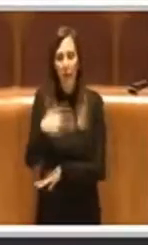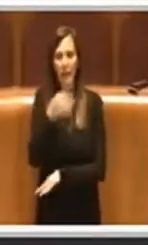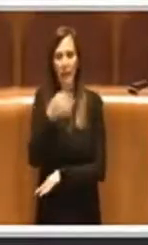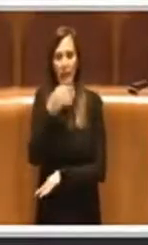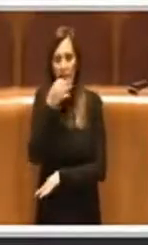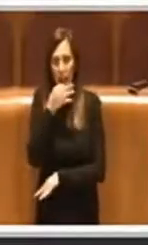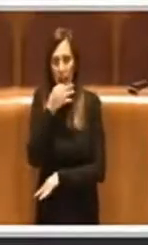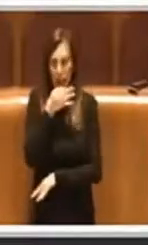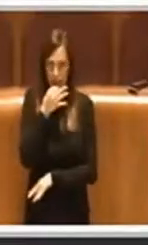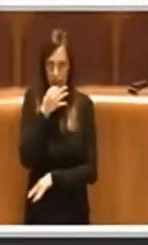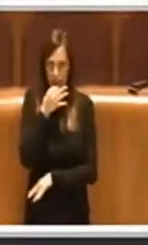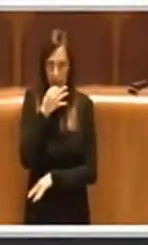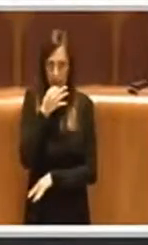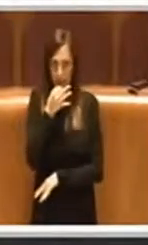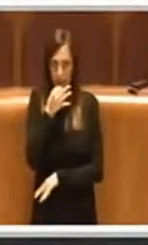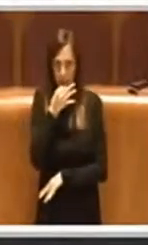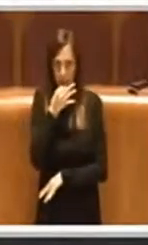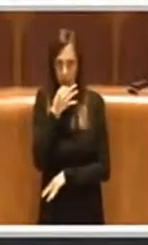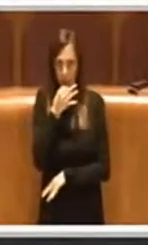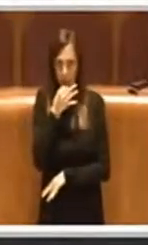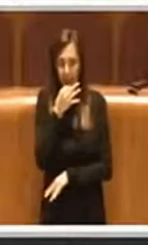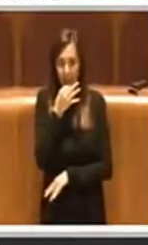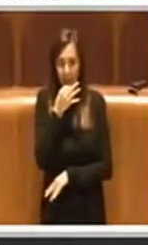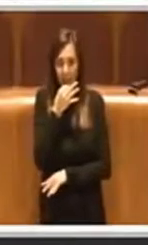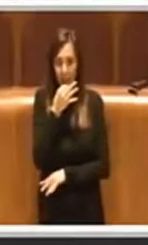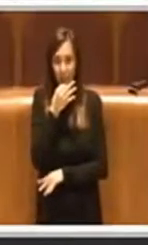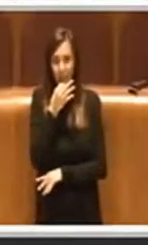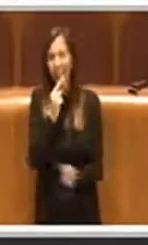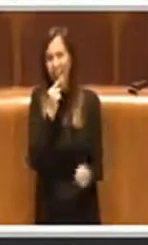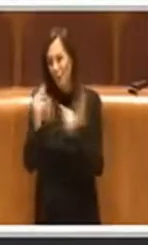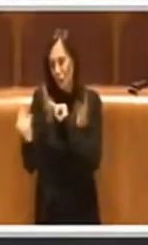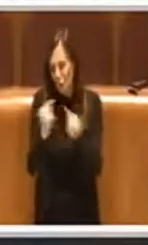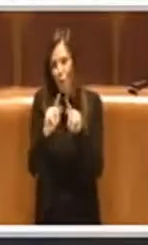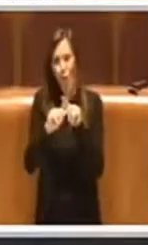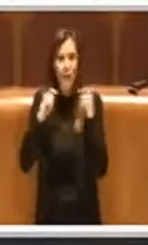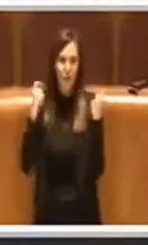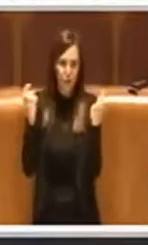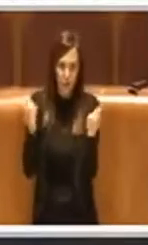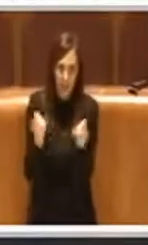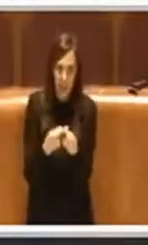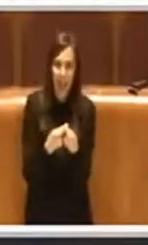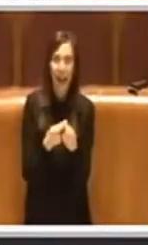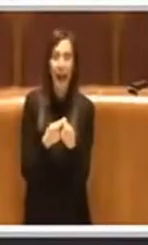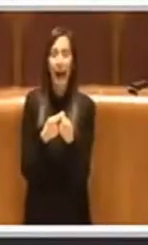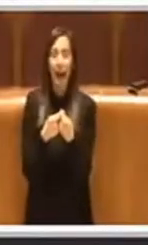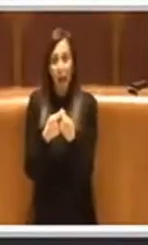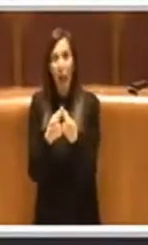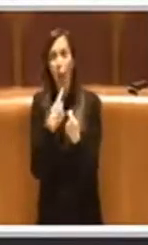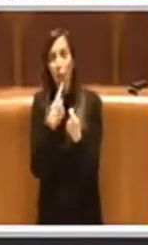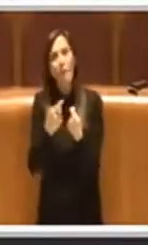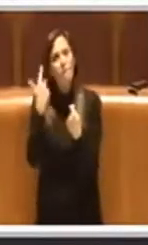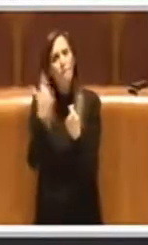in discussione generale, ho anche